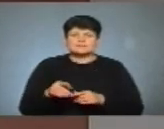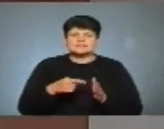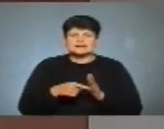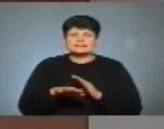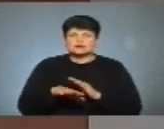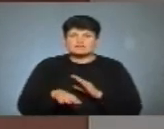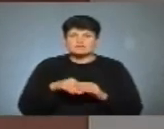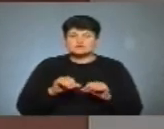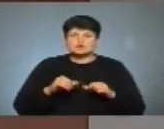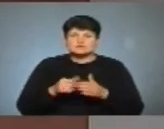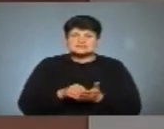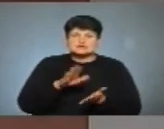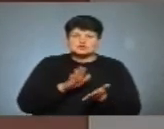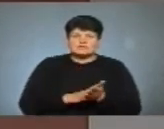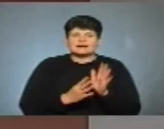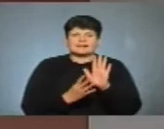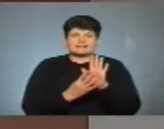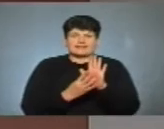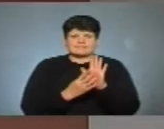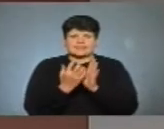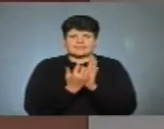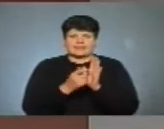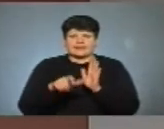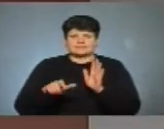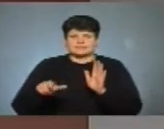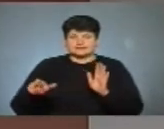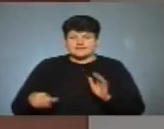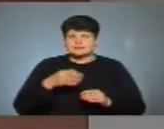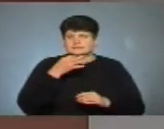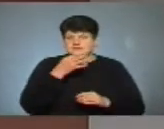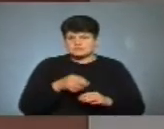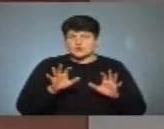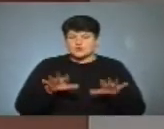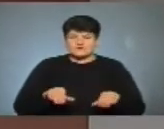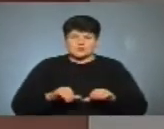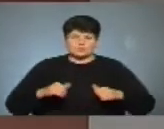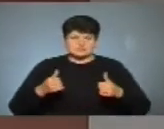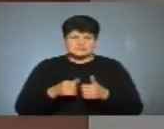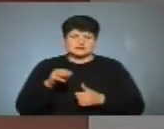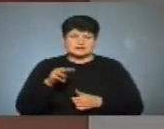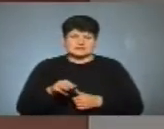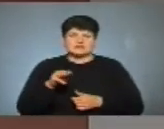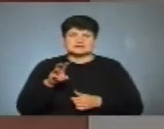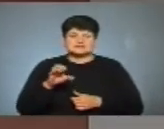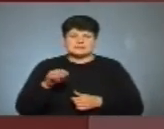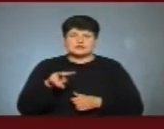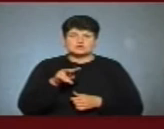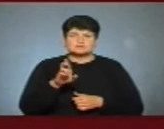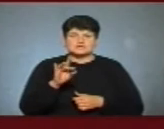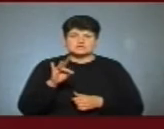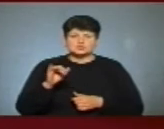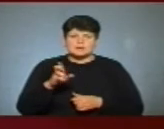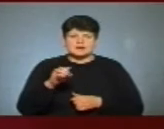виборча комісія зареєструвала 9 кандидатів, розповіла голова комісії Тетяна Семось. Це Леонід Бецюра від партії